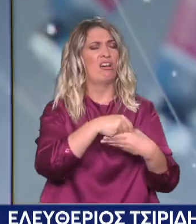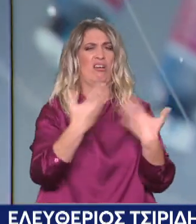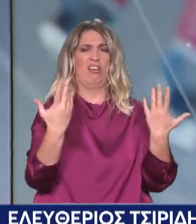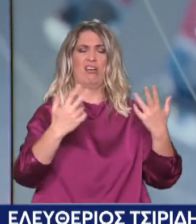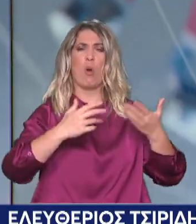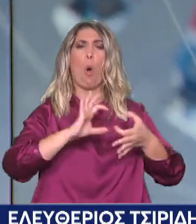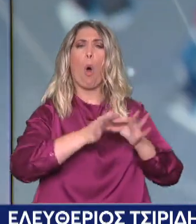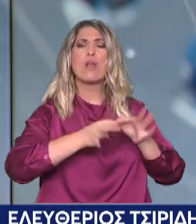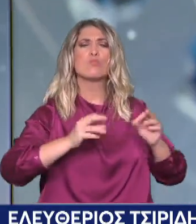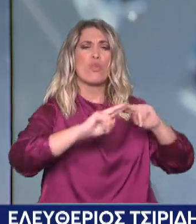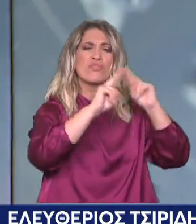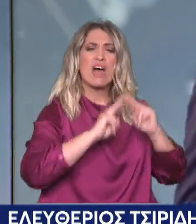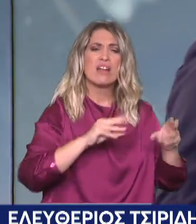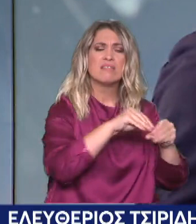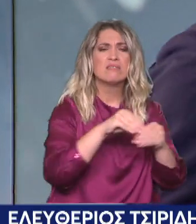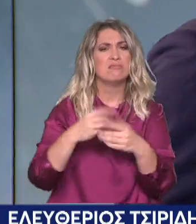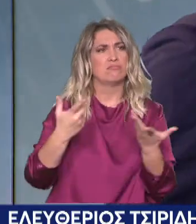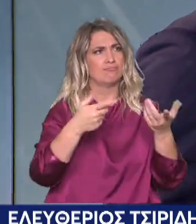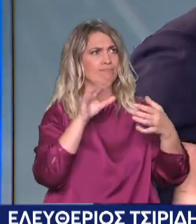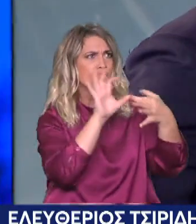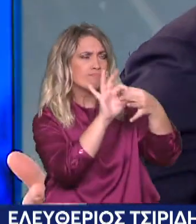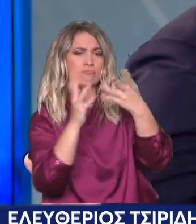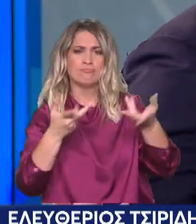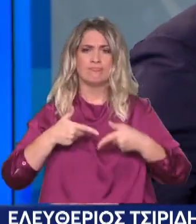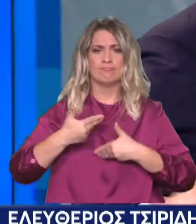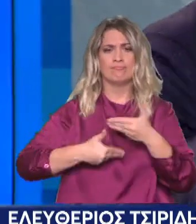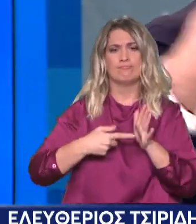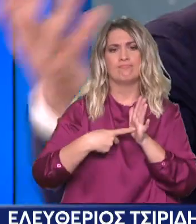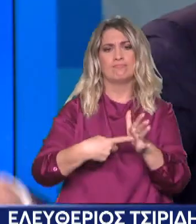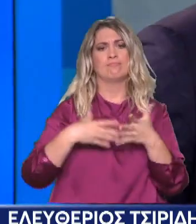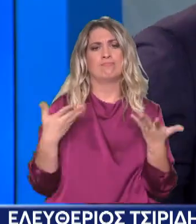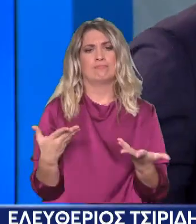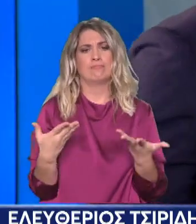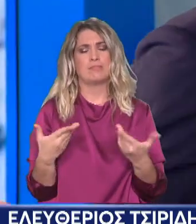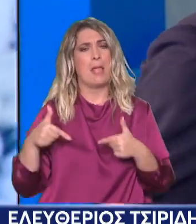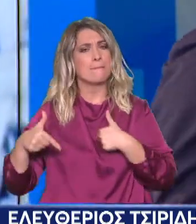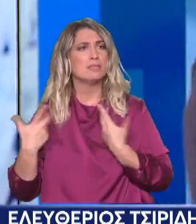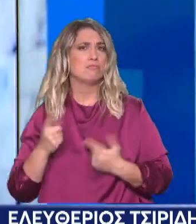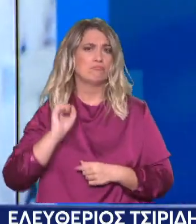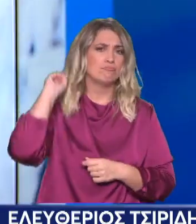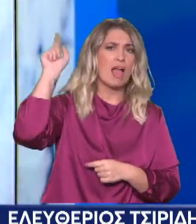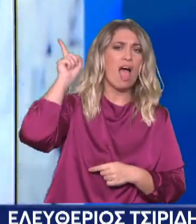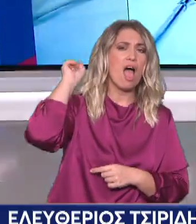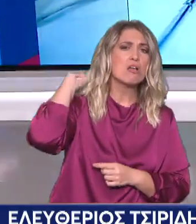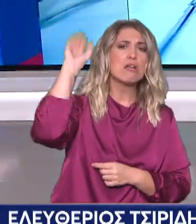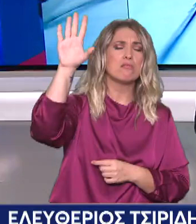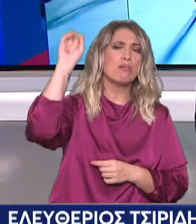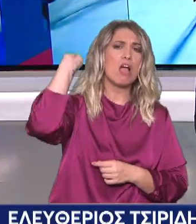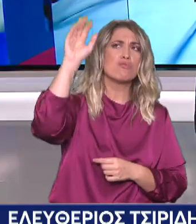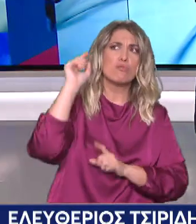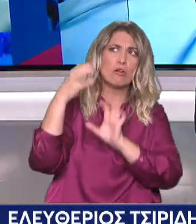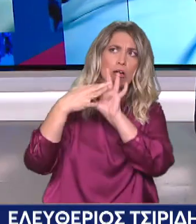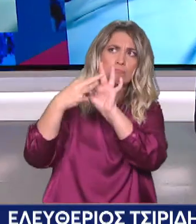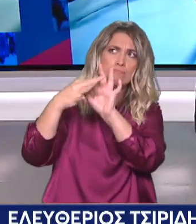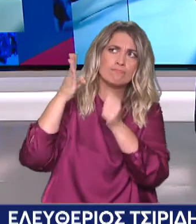Έχουμε αυτή τη δυνατότητα και την ξεκινούμε από εδώ. Βέβαια, ξεκινήσαμε τη ζωή μας, εκτός Ελλάδος, αλλά εντός... Είναι